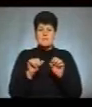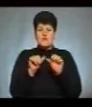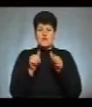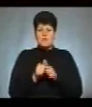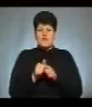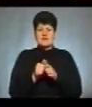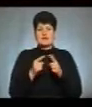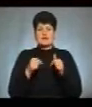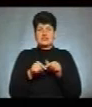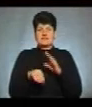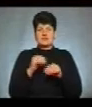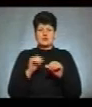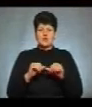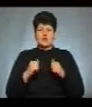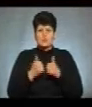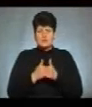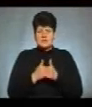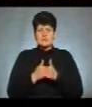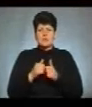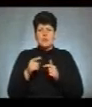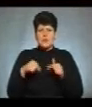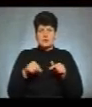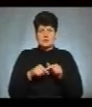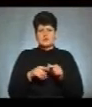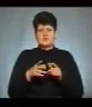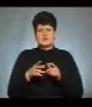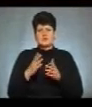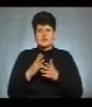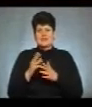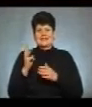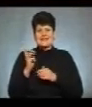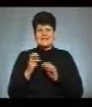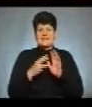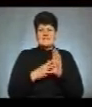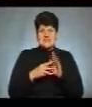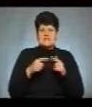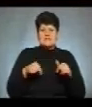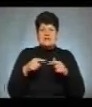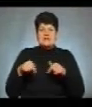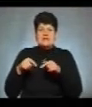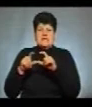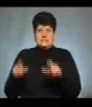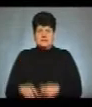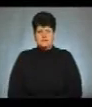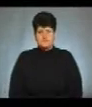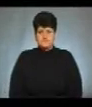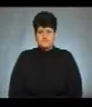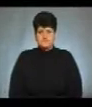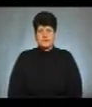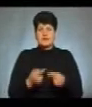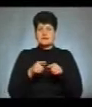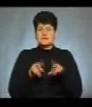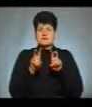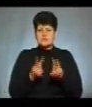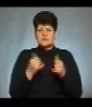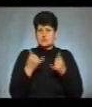дільничних виборчих комісій дільниць в окрузі 308. Анастасія Чечко, Андрій Бодак, новини. Такі засідання